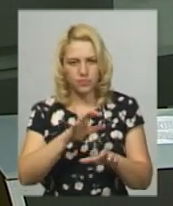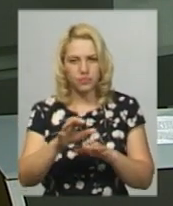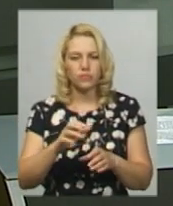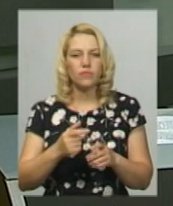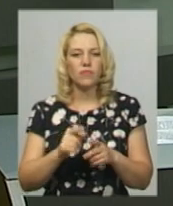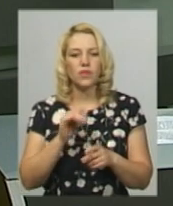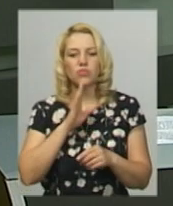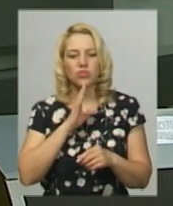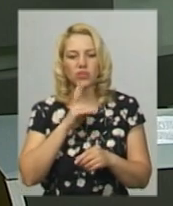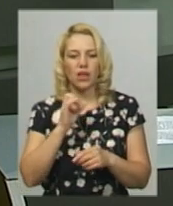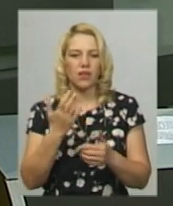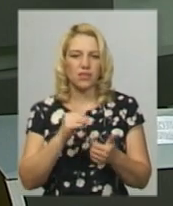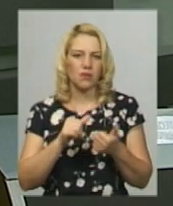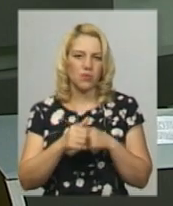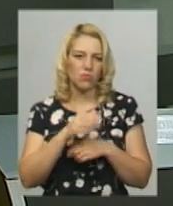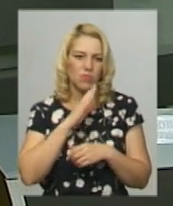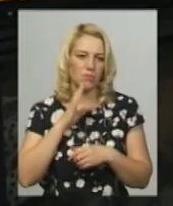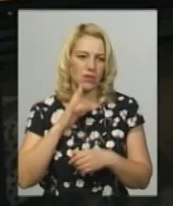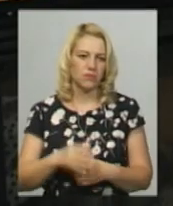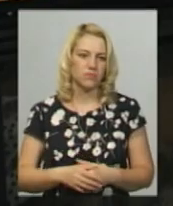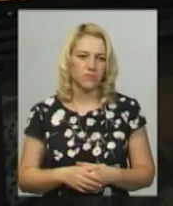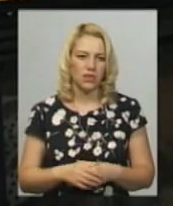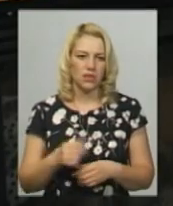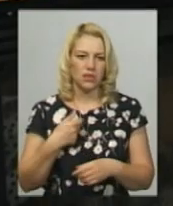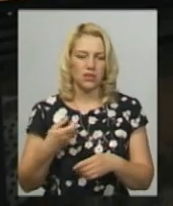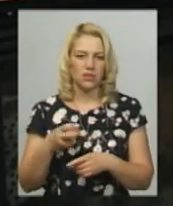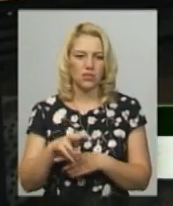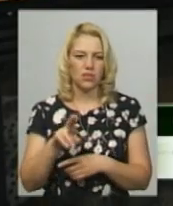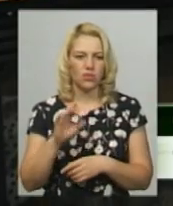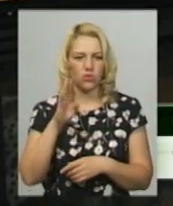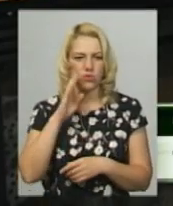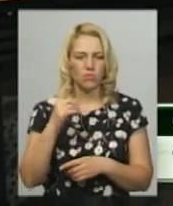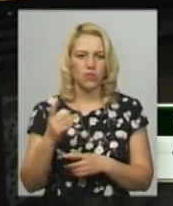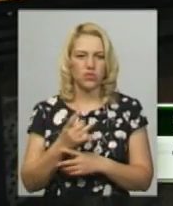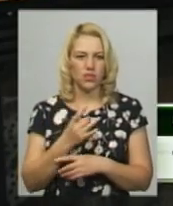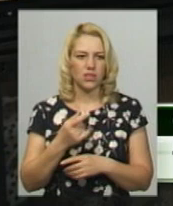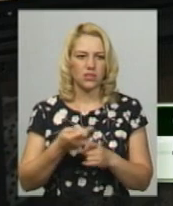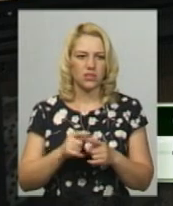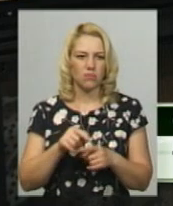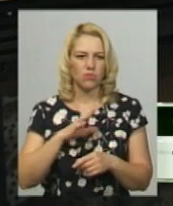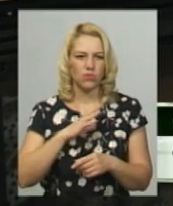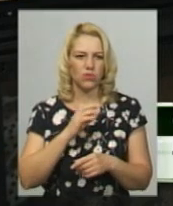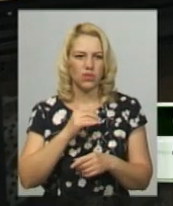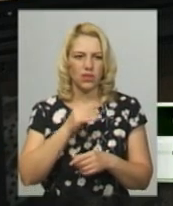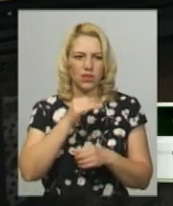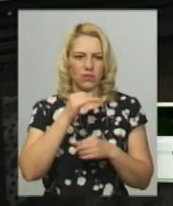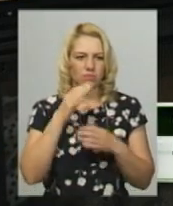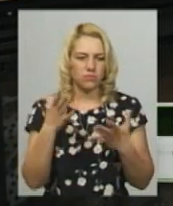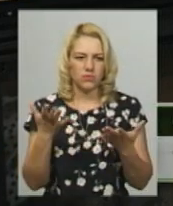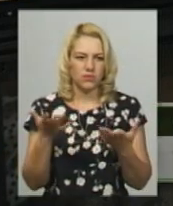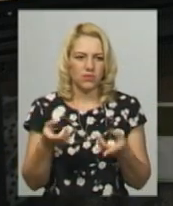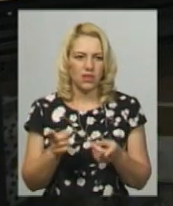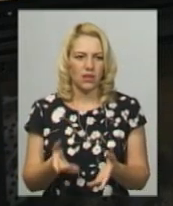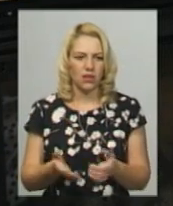Денису замінює матір. Я зайшла до нього, пам'ятаю, перший раз, це було нереально. Там